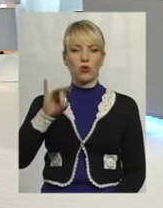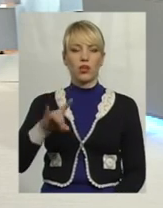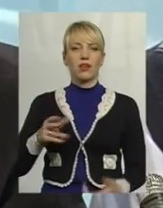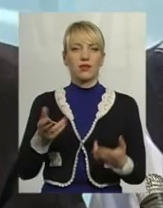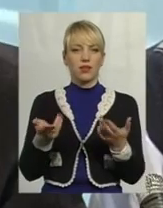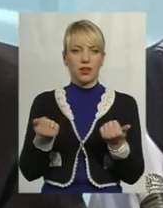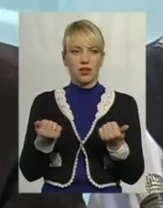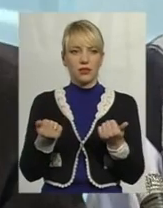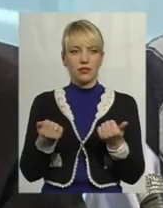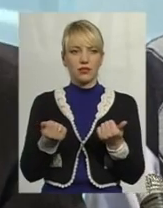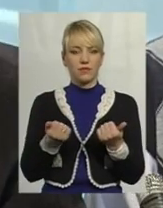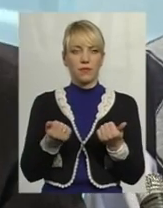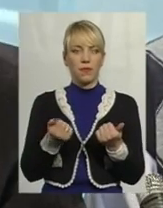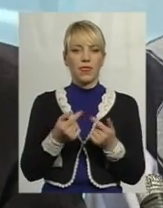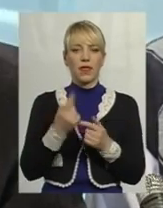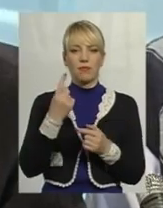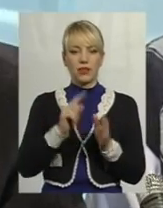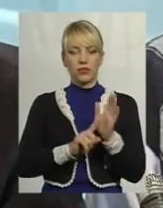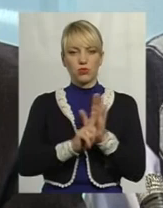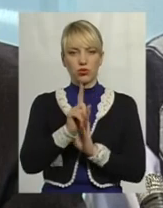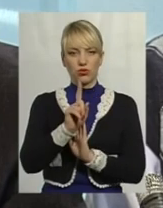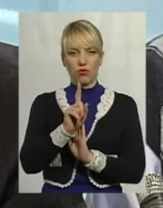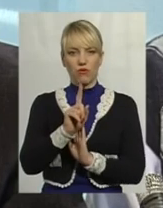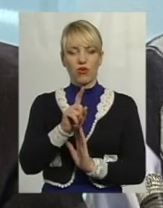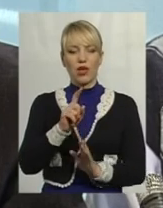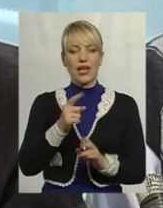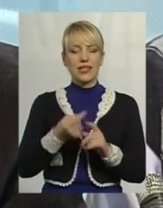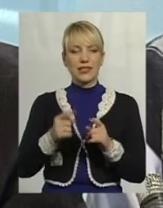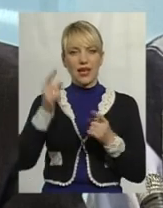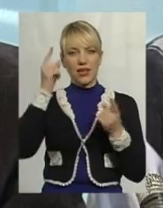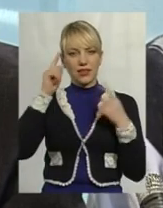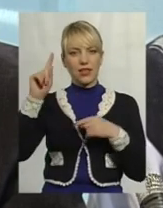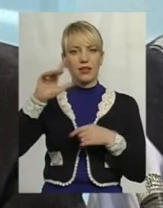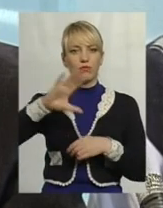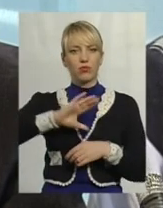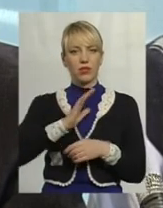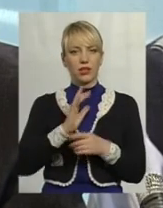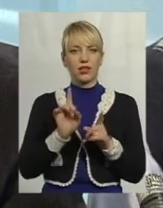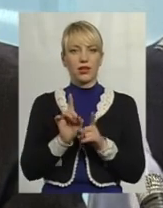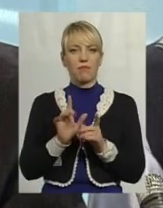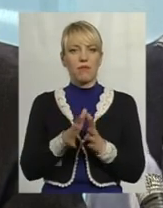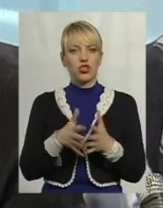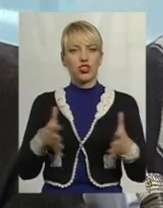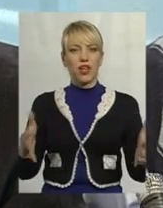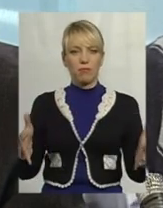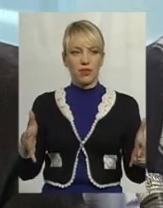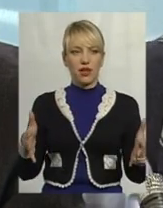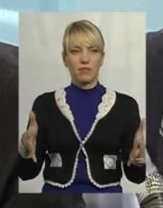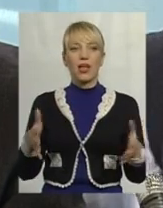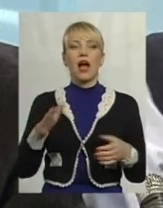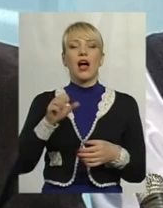першопочатково, вона була, скажімо, більш така масштабна, але